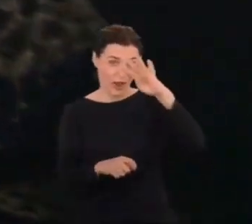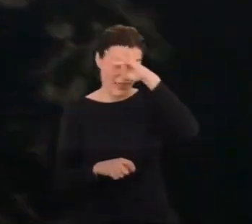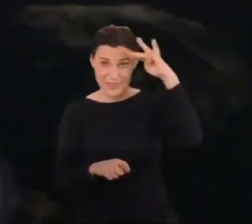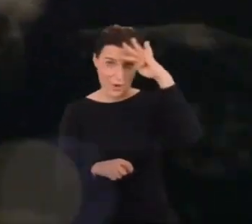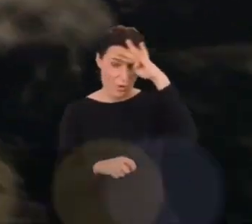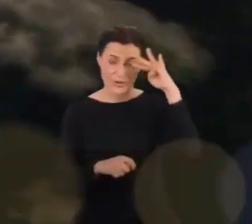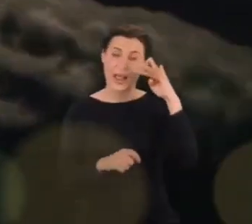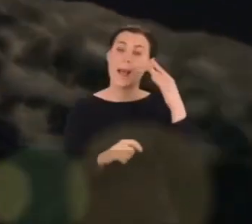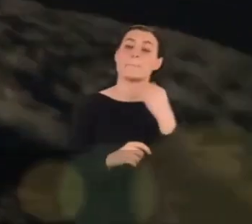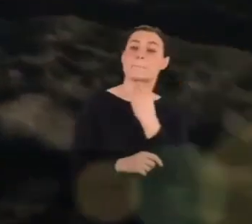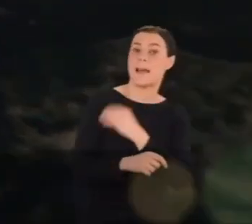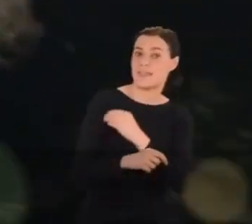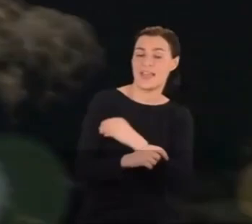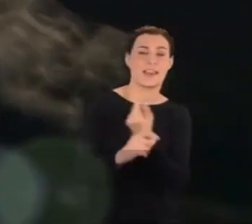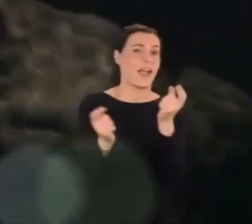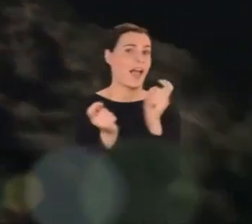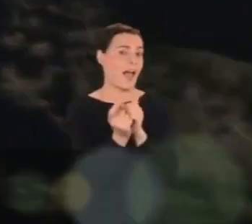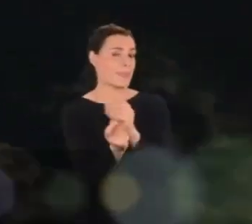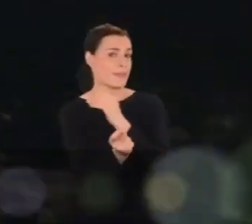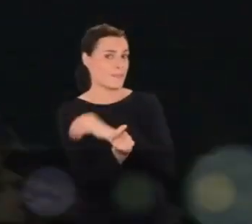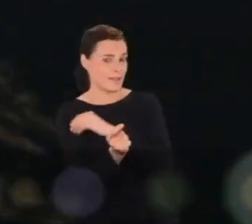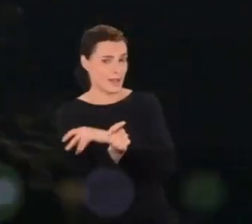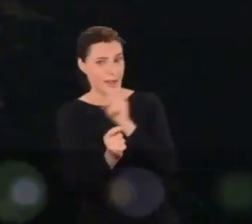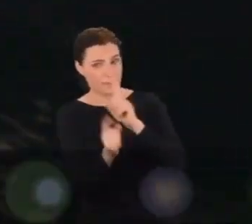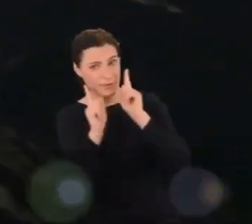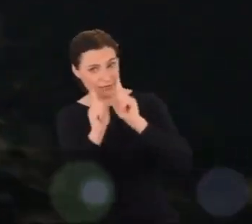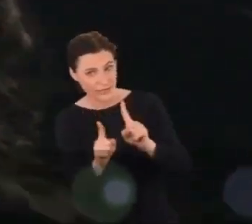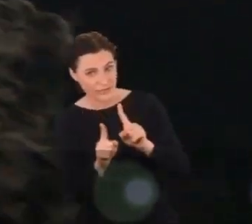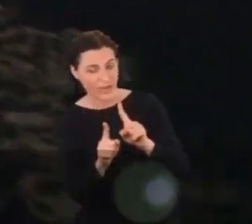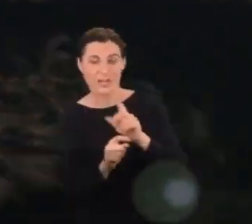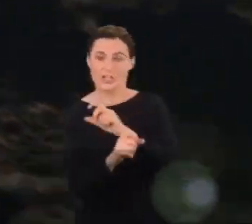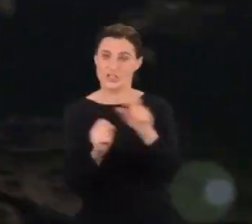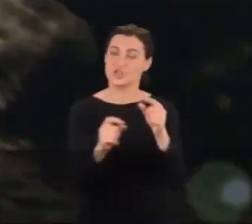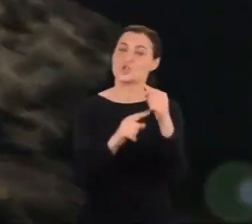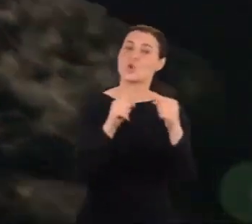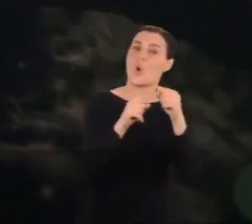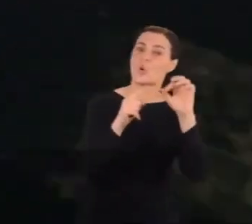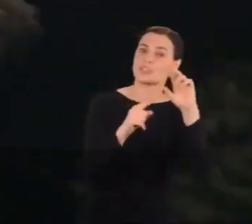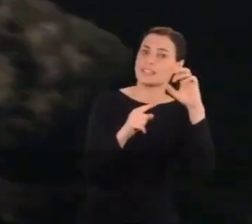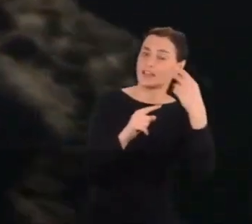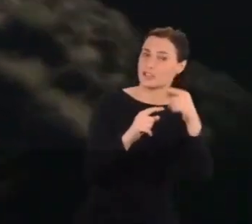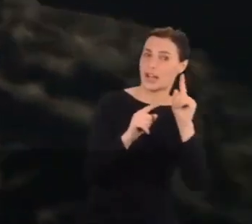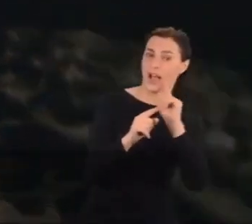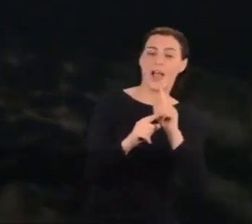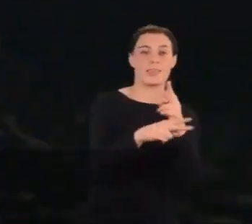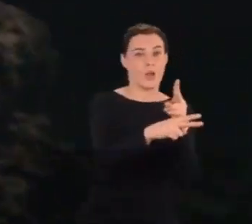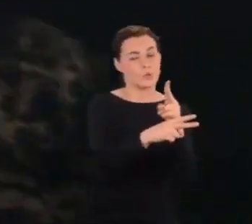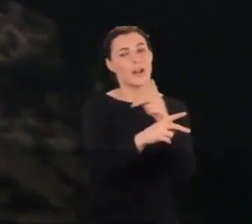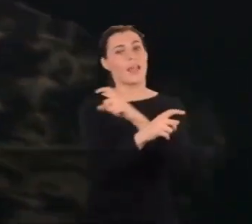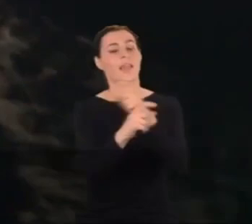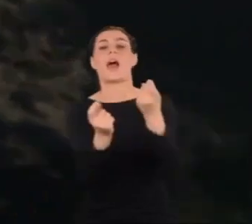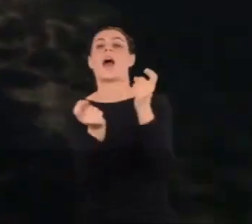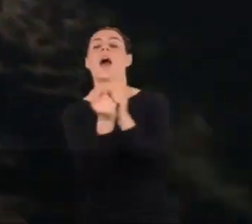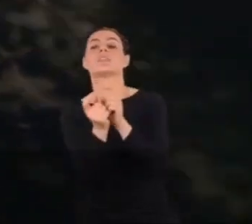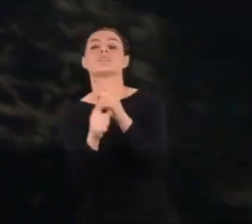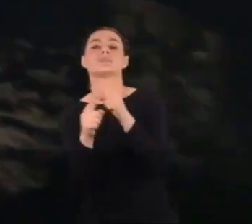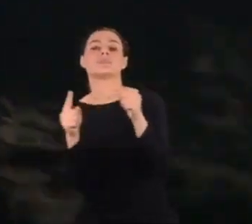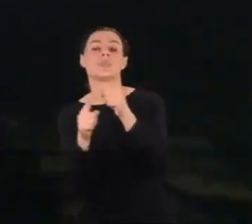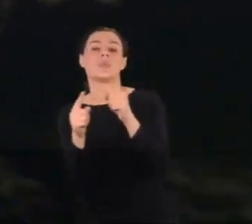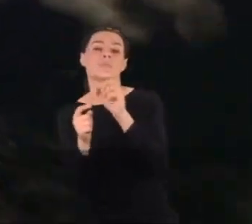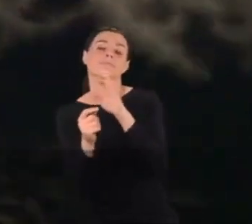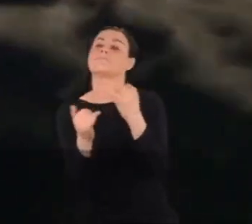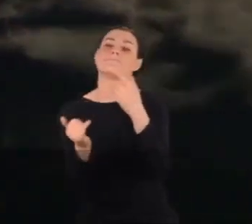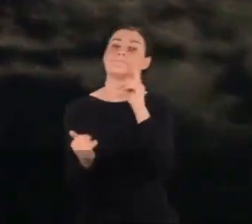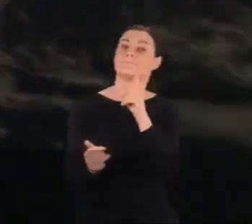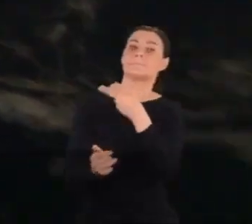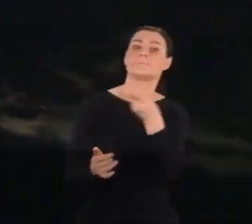antymaterii i stać się własną antycząsteczką, czyli jedynym prawdziwym